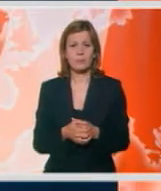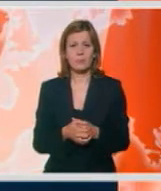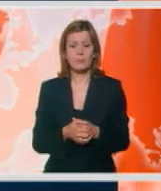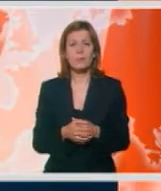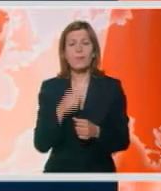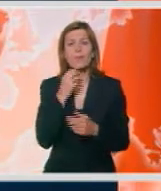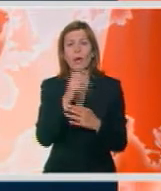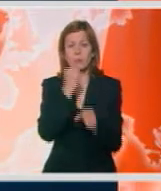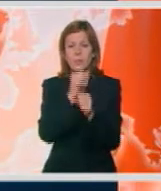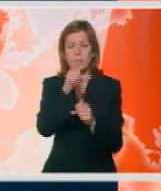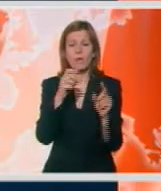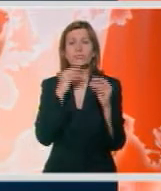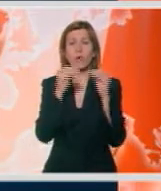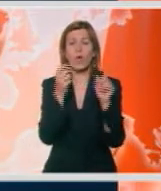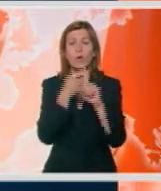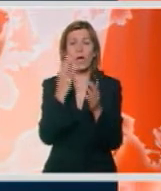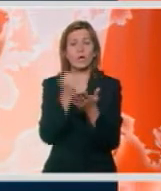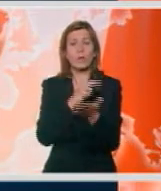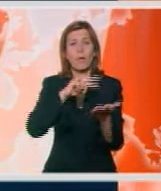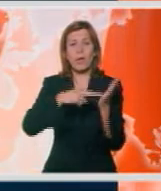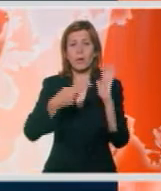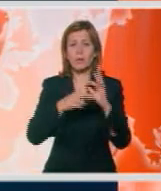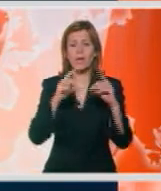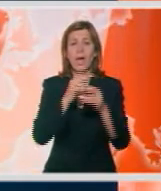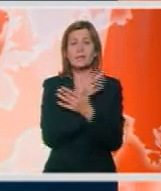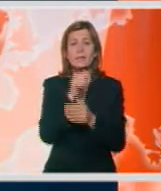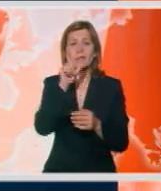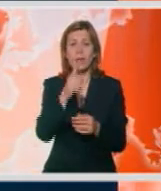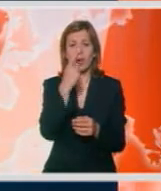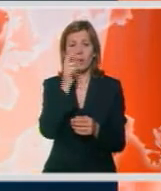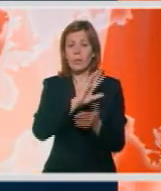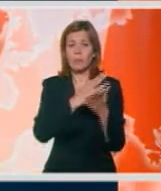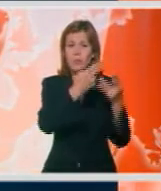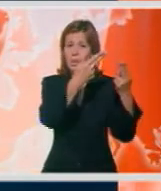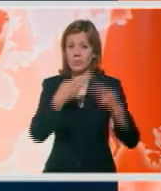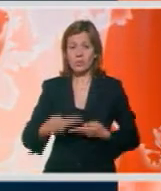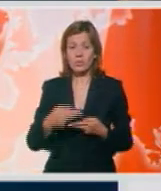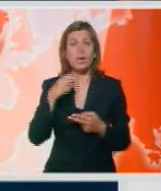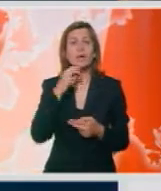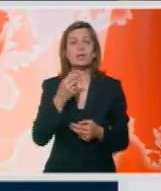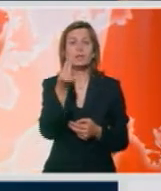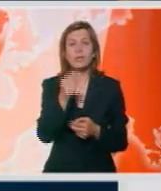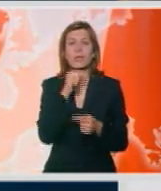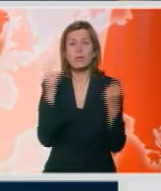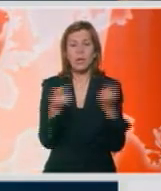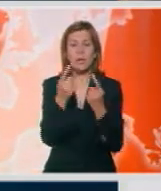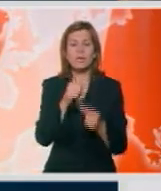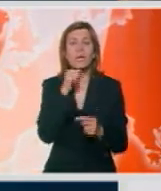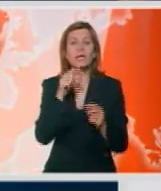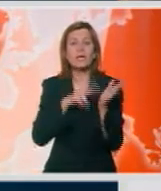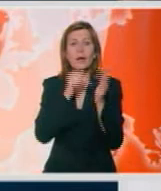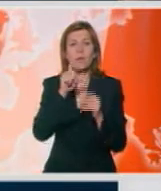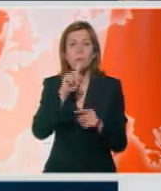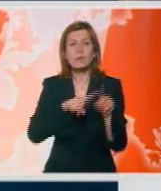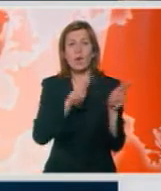Biznismen Bogoljub Karić dobio je politički azil u Rusiji i zato ne može da bude izručen Srbiji po potrnici Interpola raspisanoj